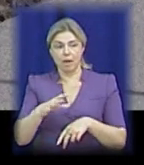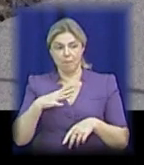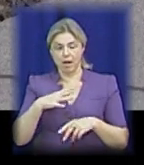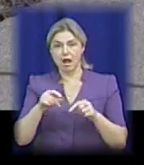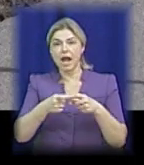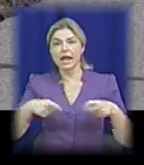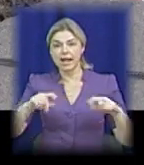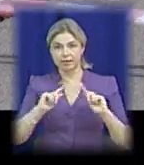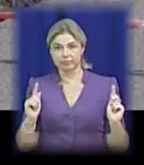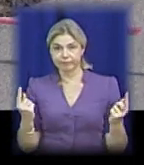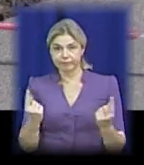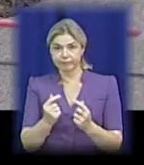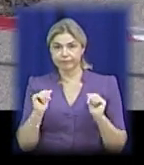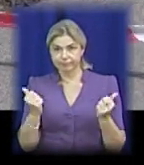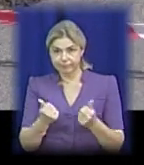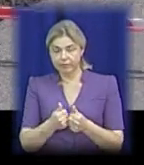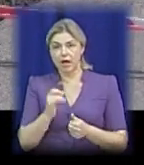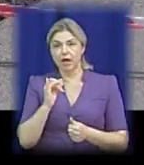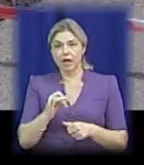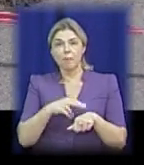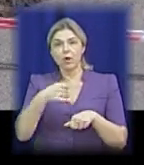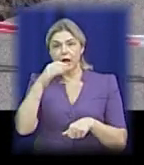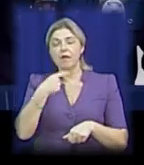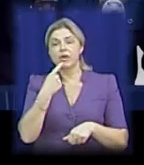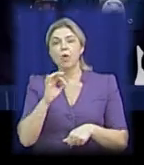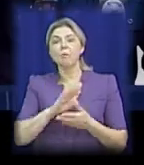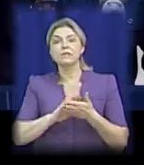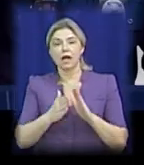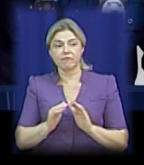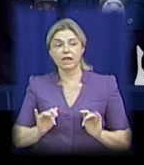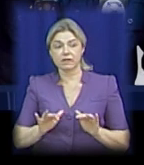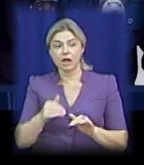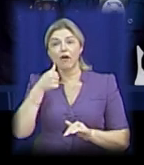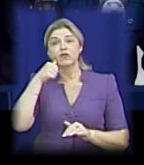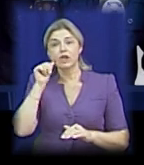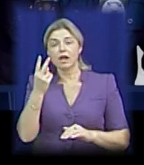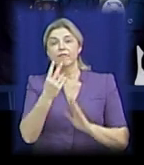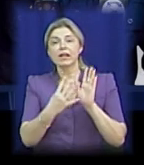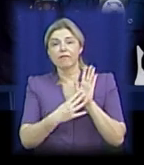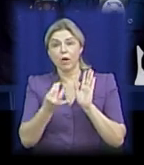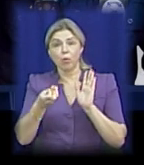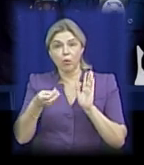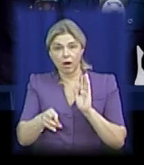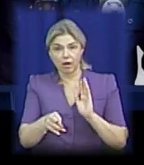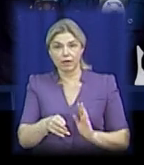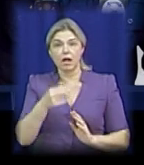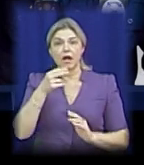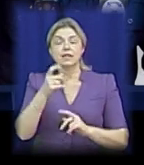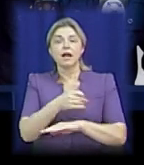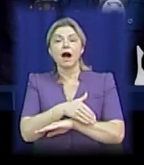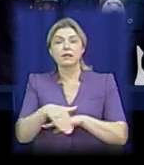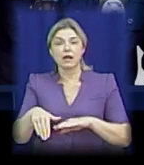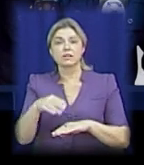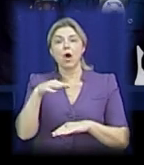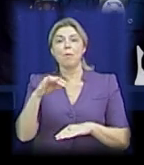Решник патрульної поліції Віталій Душко розповів про обставини справи. «Вчора, 29 липня, за адресою